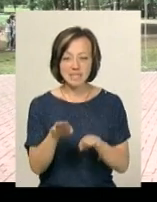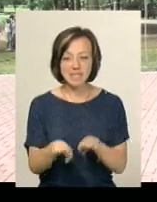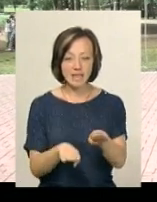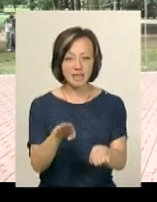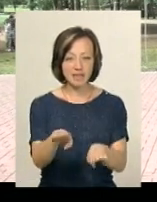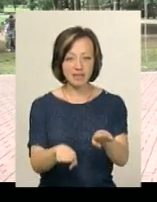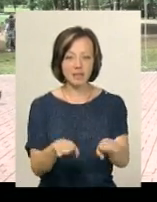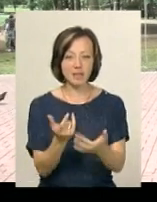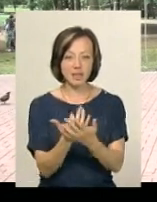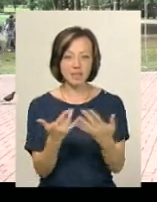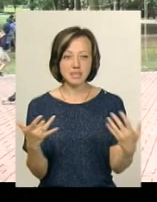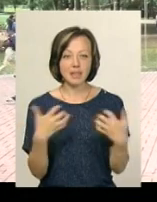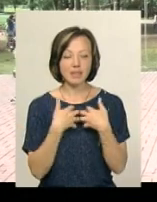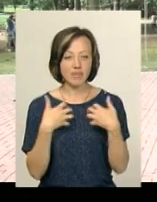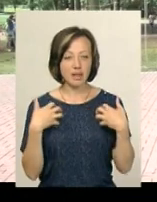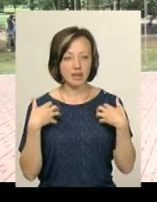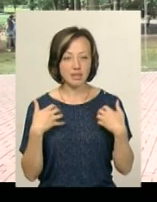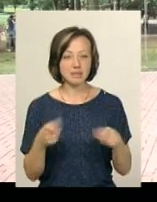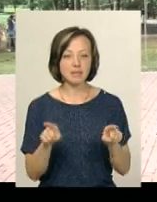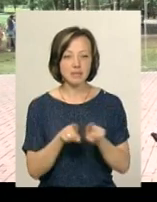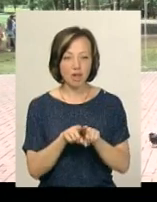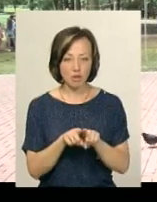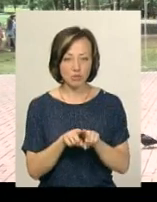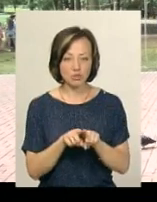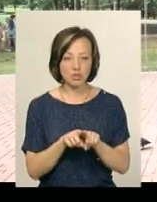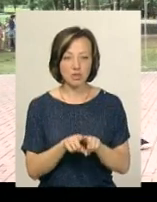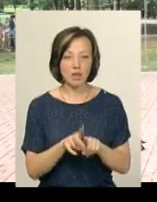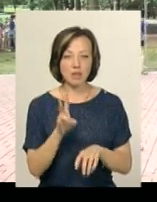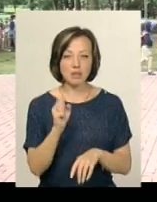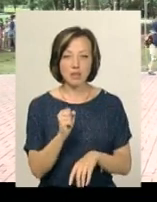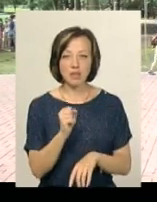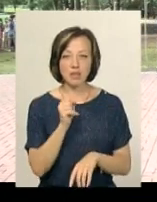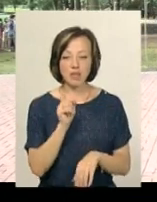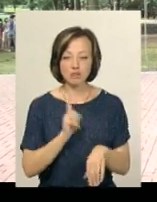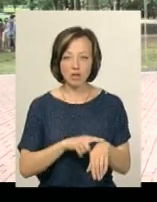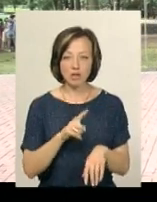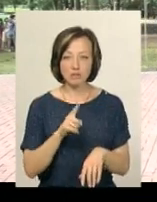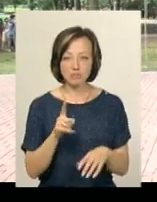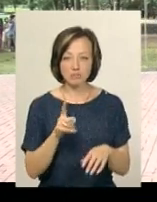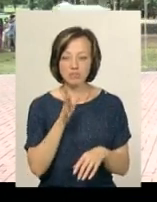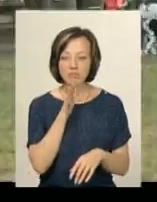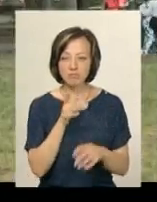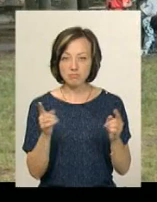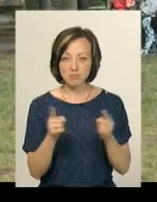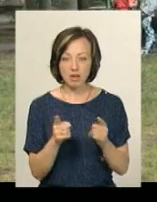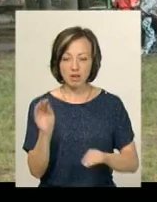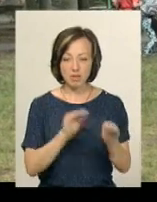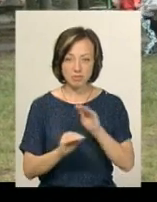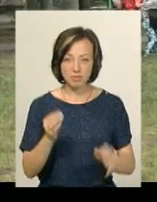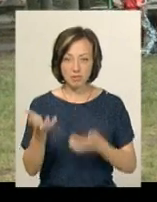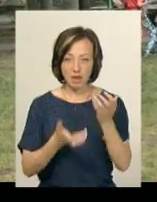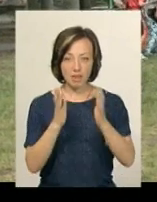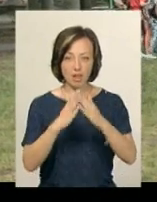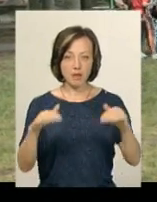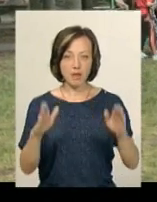різних тварин. Також на час вони мають розібрати і скласти намет. На тих, хто спробував